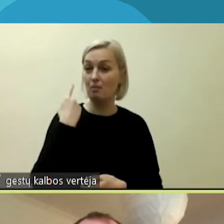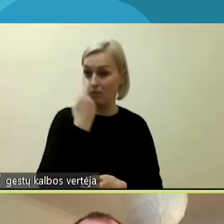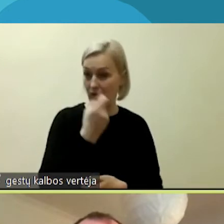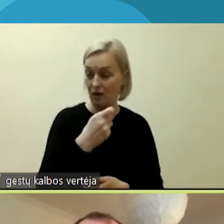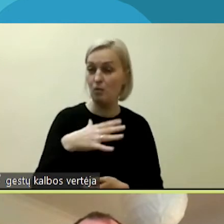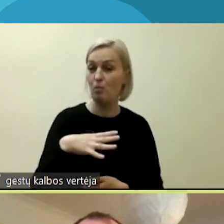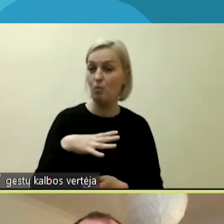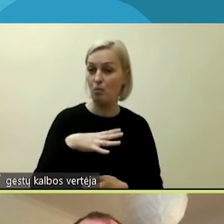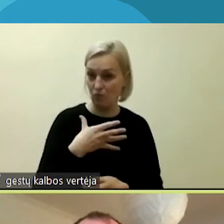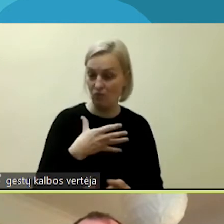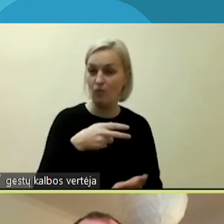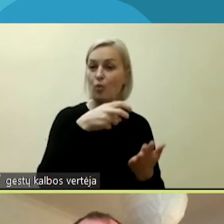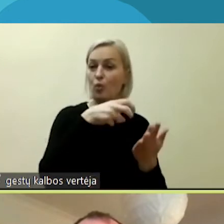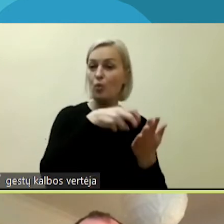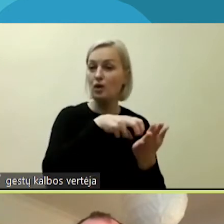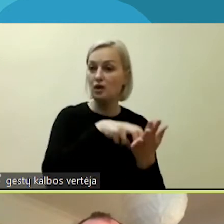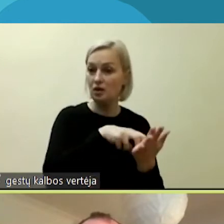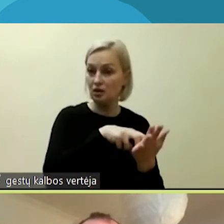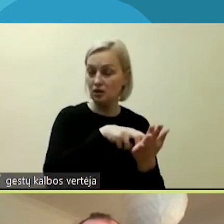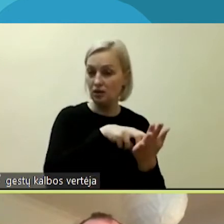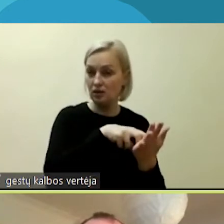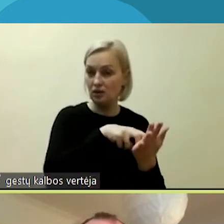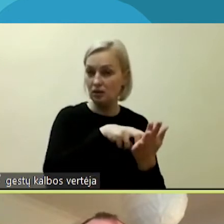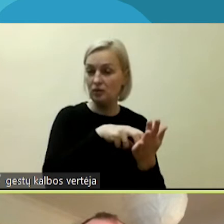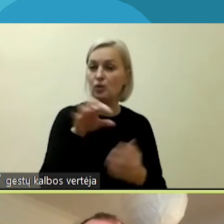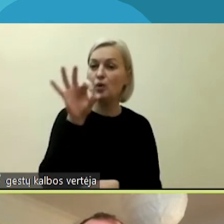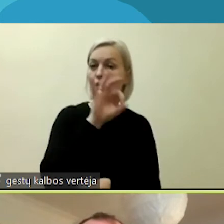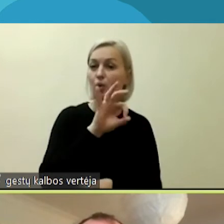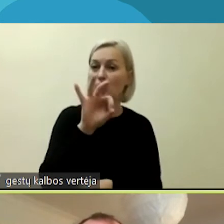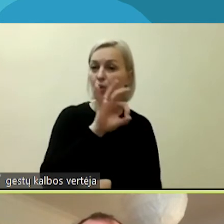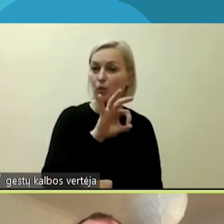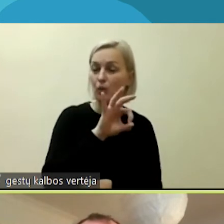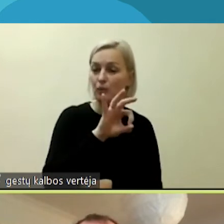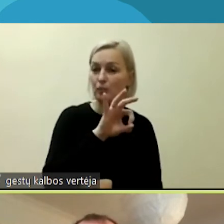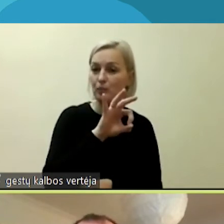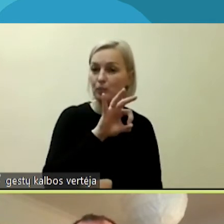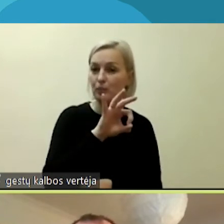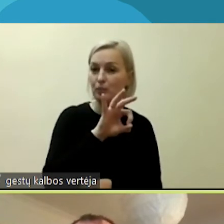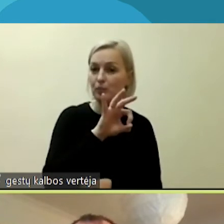apie incidentus, kurie...